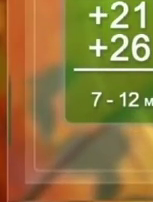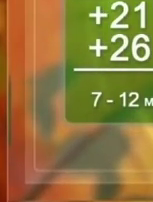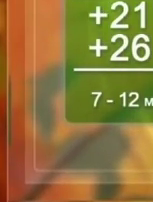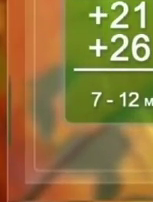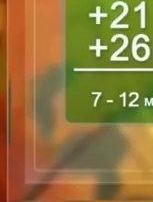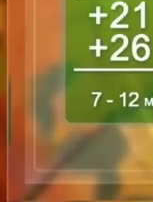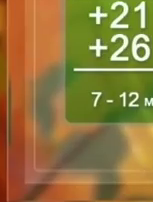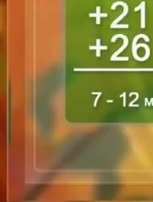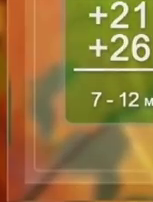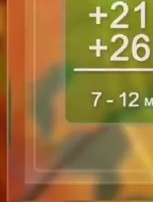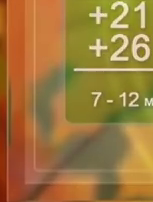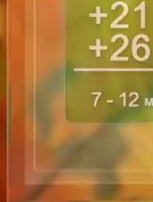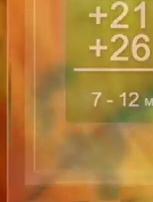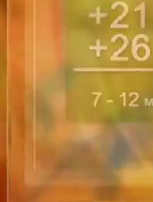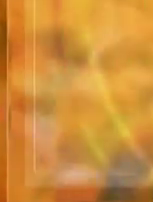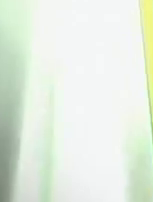градусів тепла.